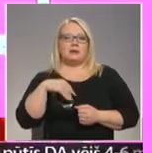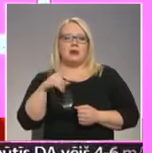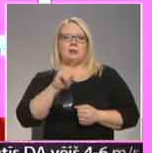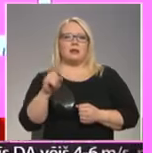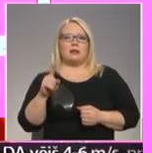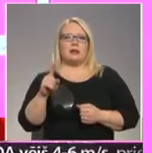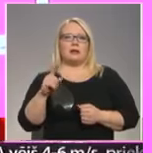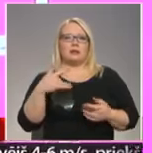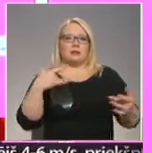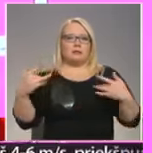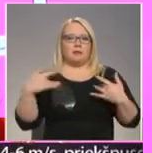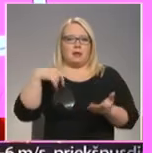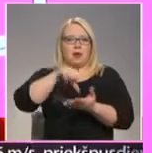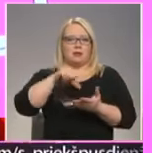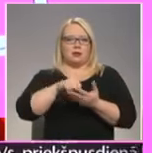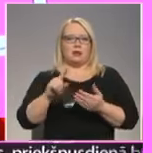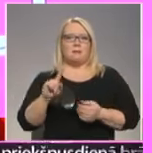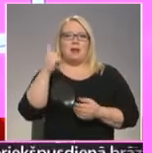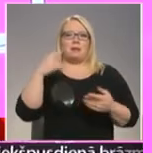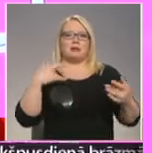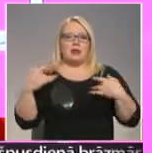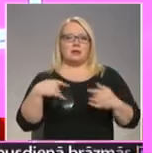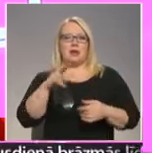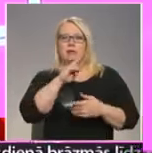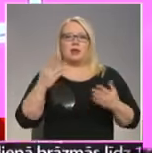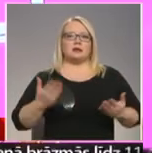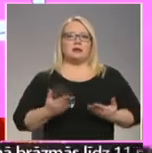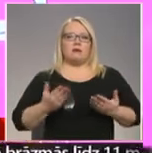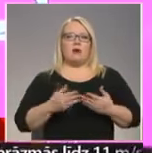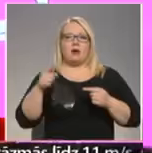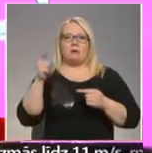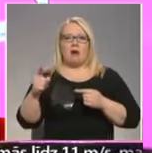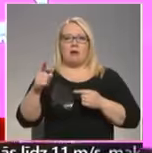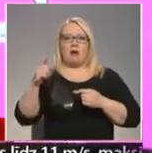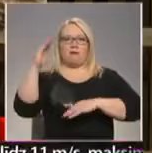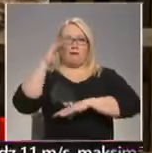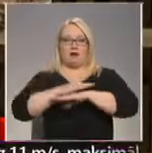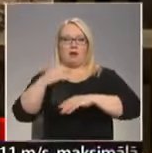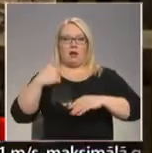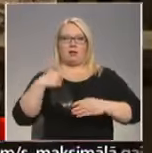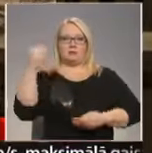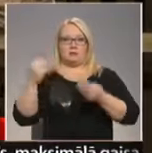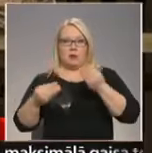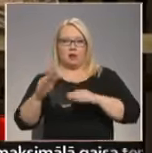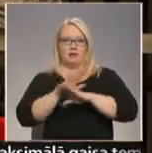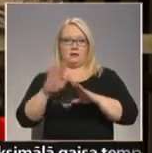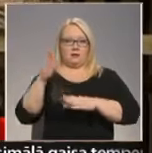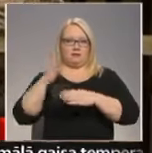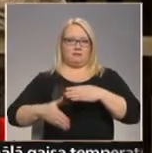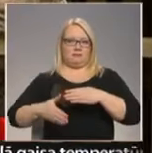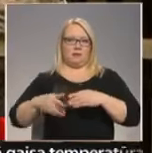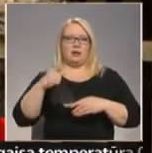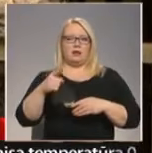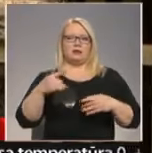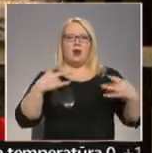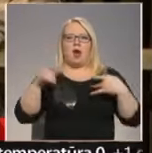pirma izrādi, nedzīvoju vairāk kā tajā vakarā, kad es viņu spēlēju. Aktieris ir tāds nemiergars,